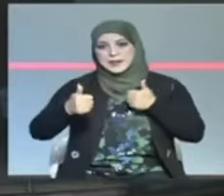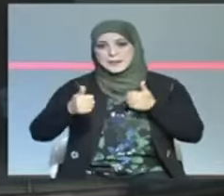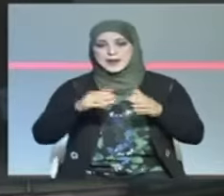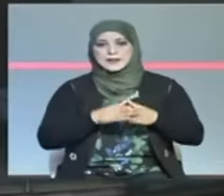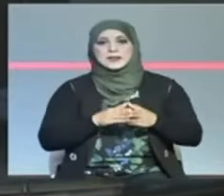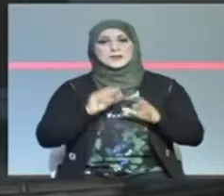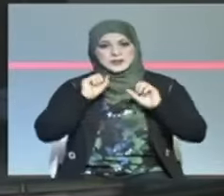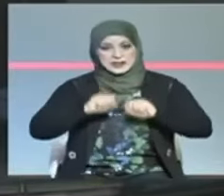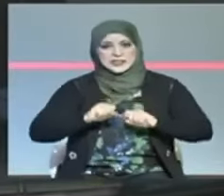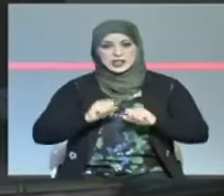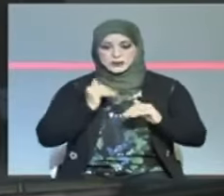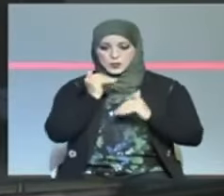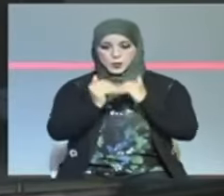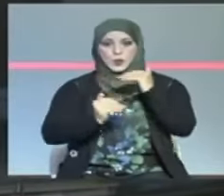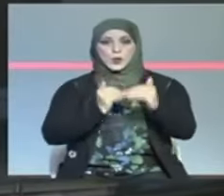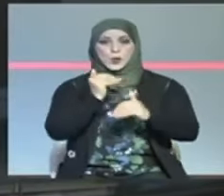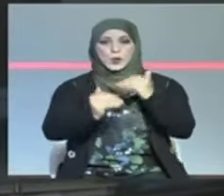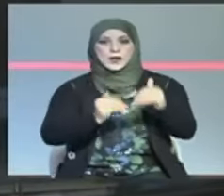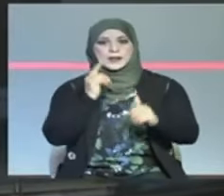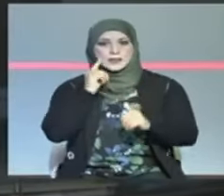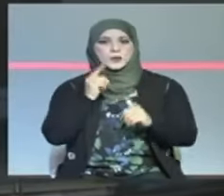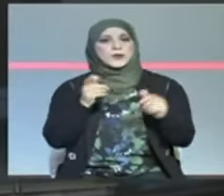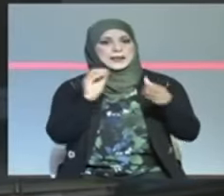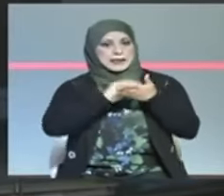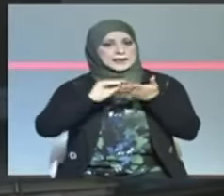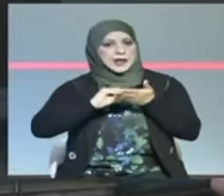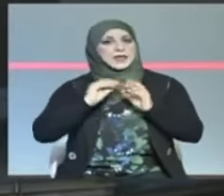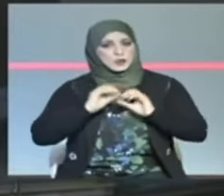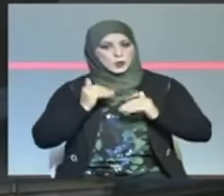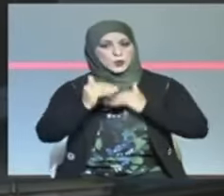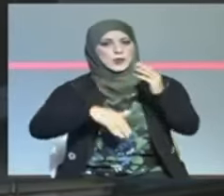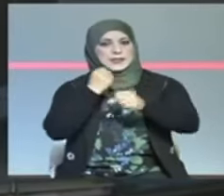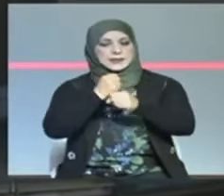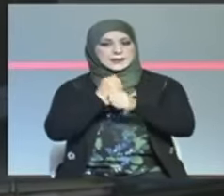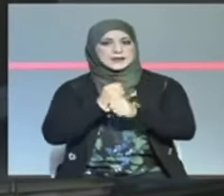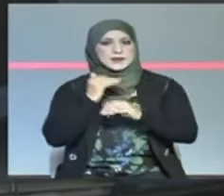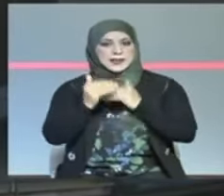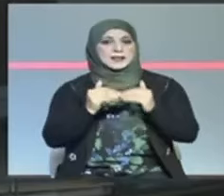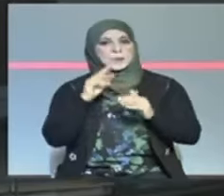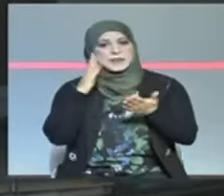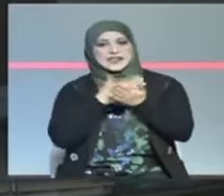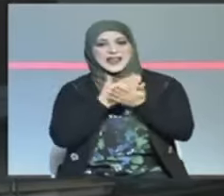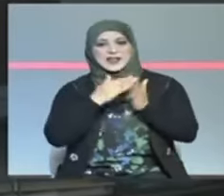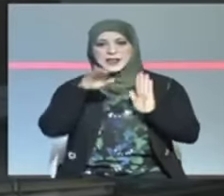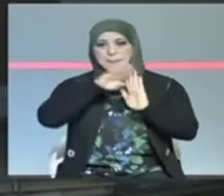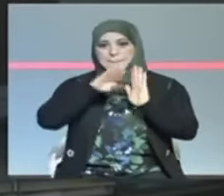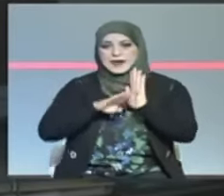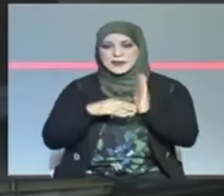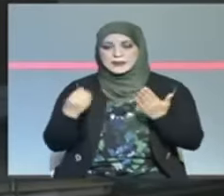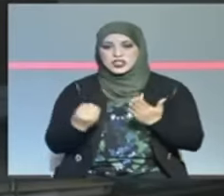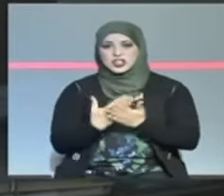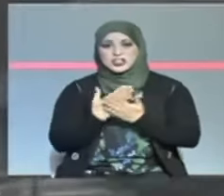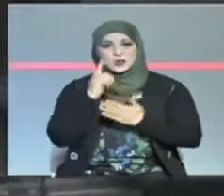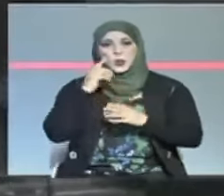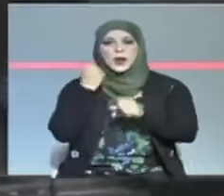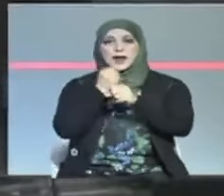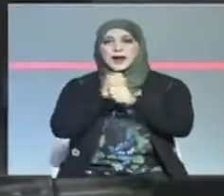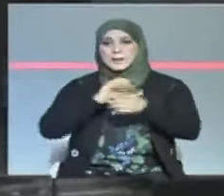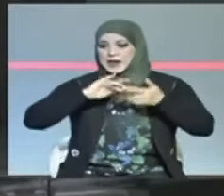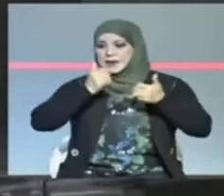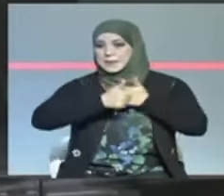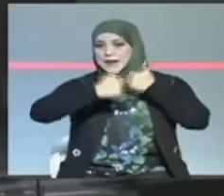استمرارية المرفق العام باحتماد منهج ولا تكريس منهج جديد هو العمل عن بعد